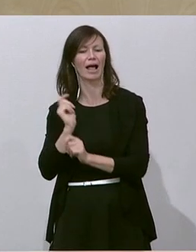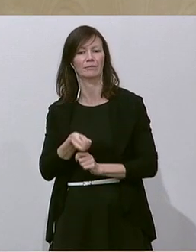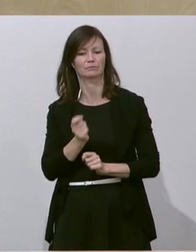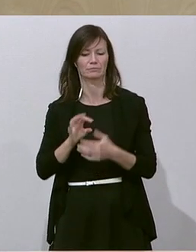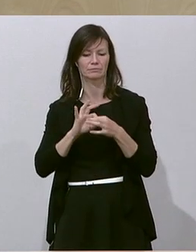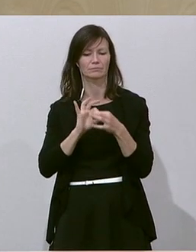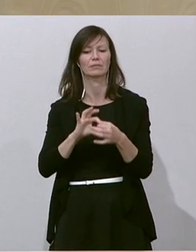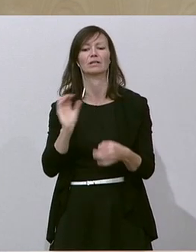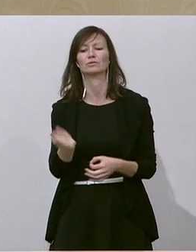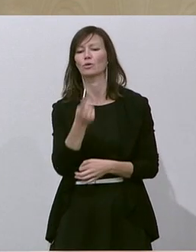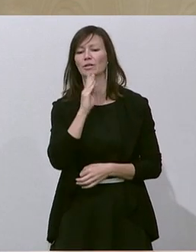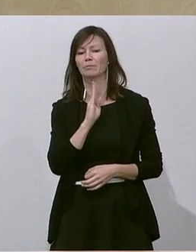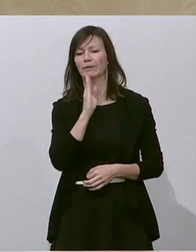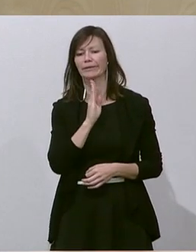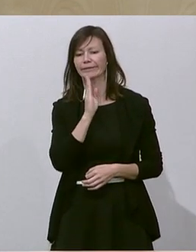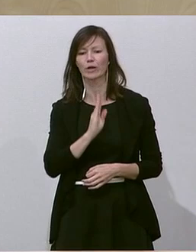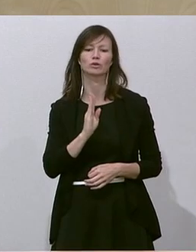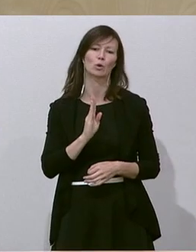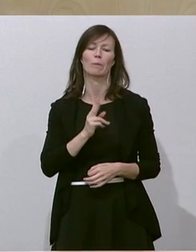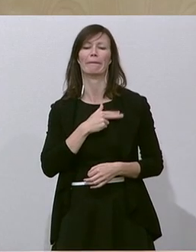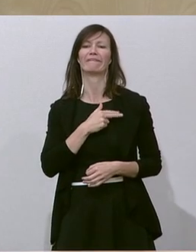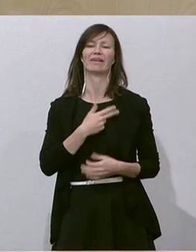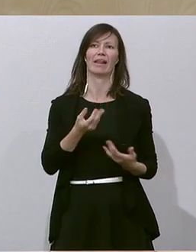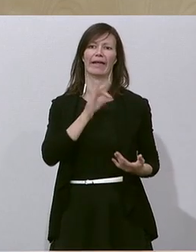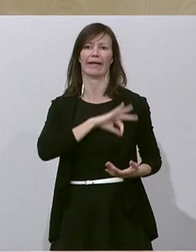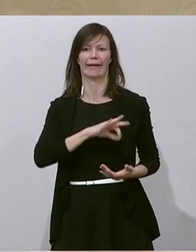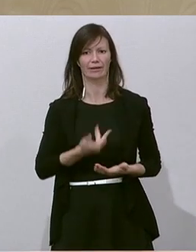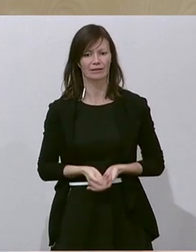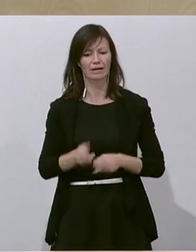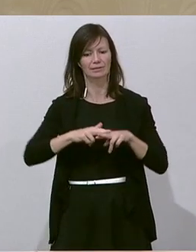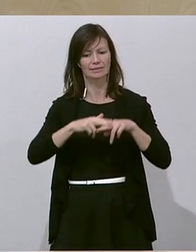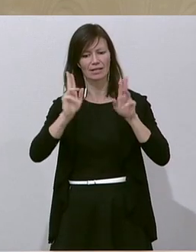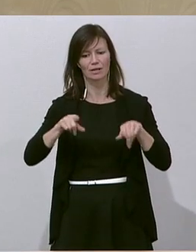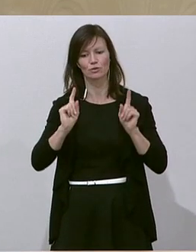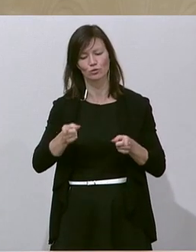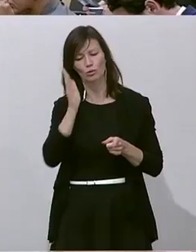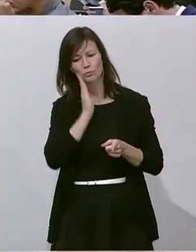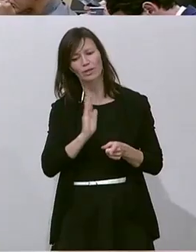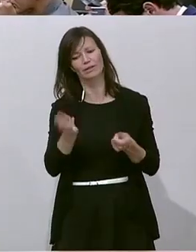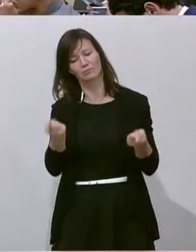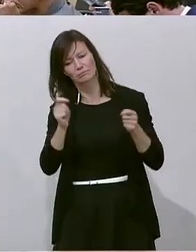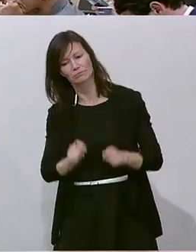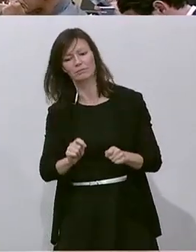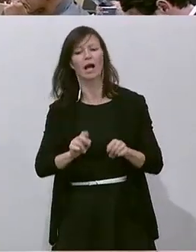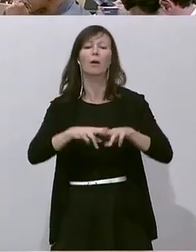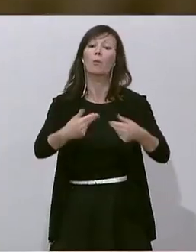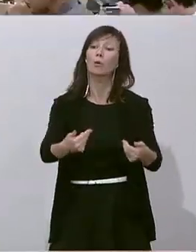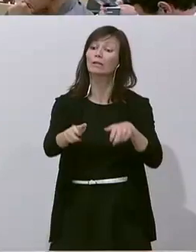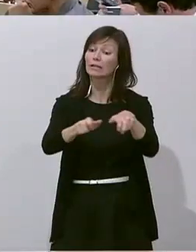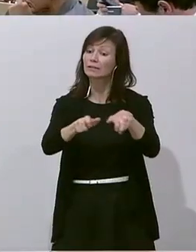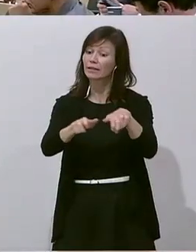Sonderpensionsprivilegien. Der Nationalrat wolle beschließen, die Bundesregierung wird aufgefordert, dem Nationalrat